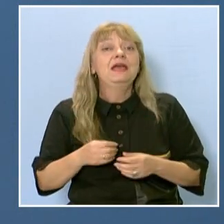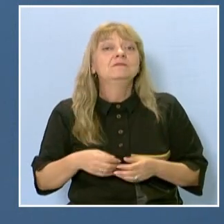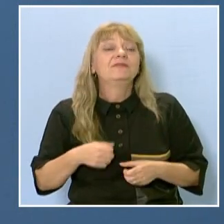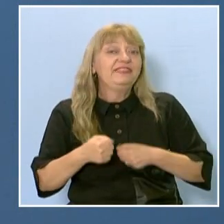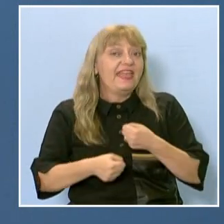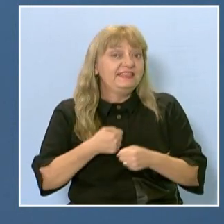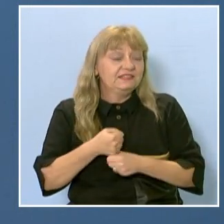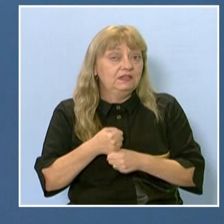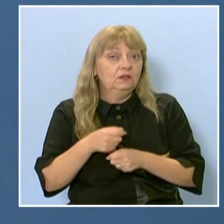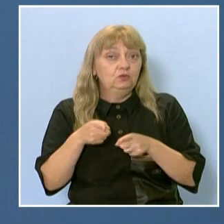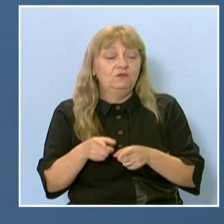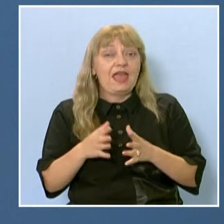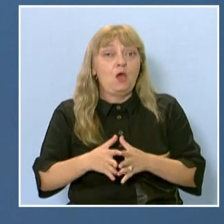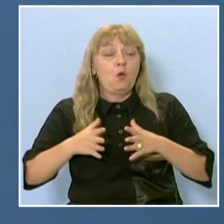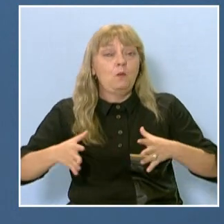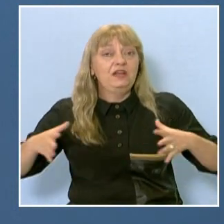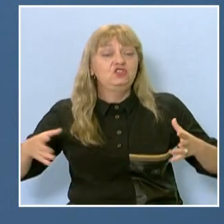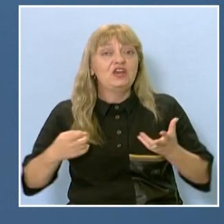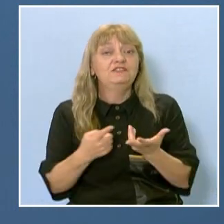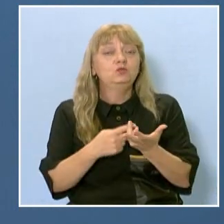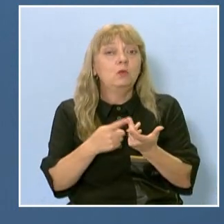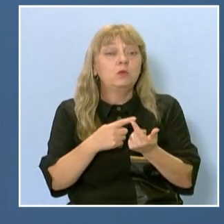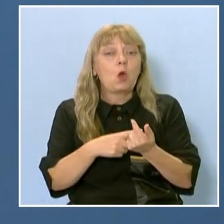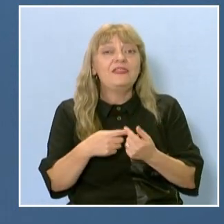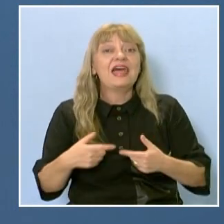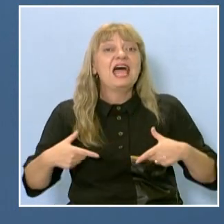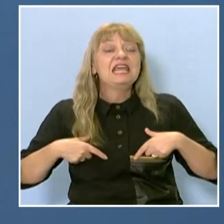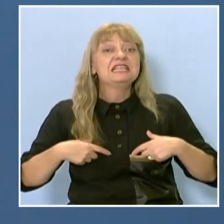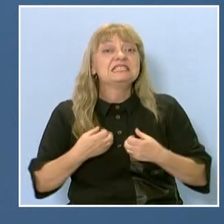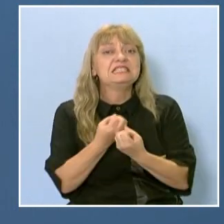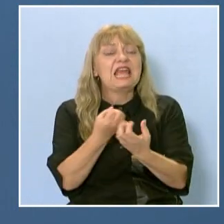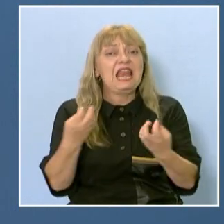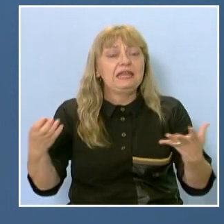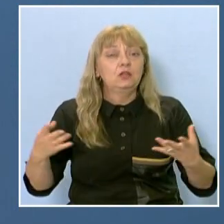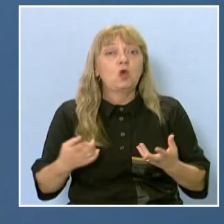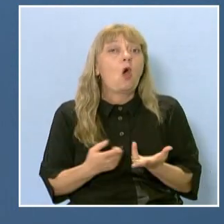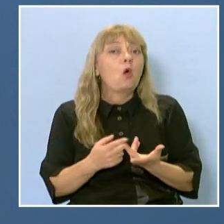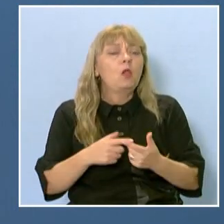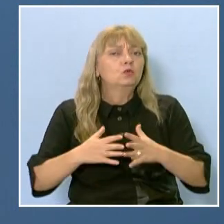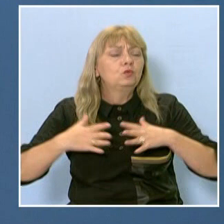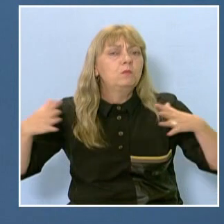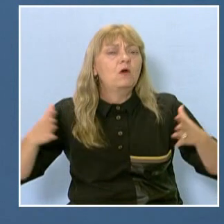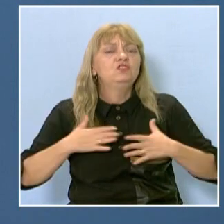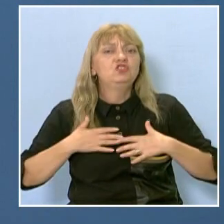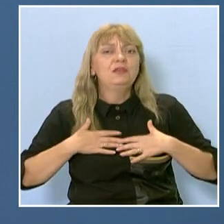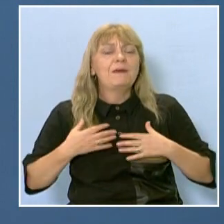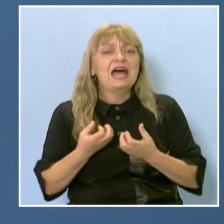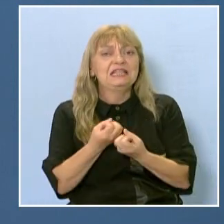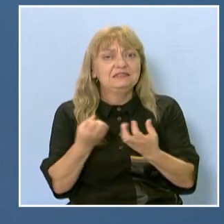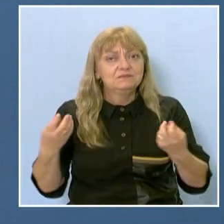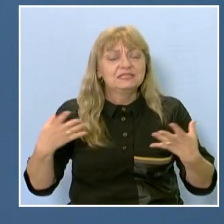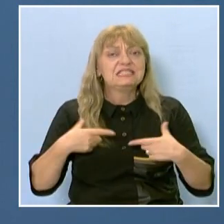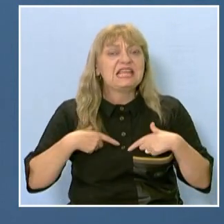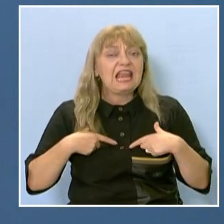увеличаването на броя на зелените площи, които са в градовете. Колкото повече зелена има, колкото повече дървета, толкова по-добре.